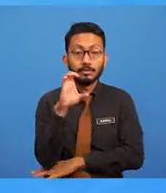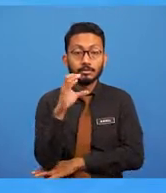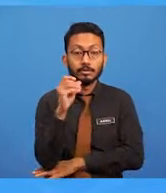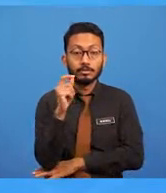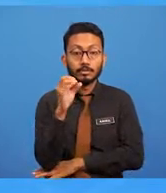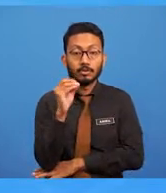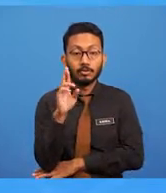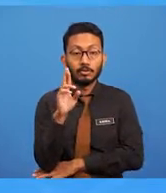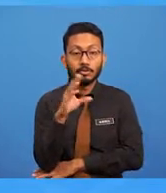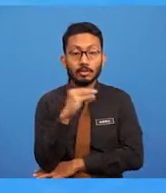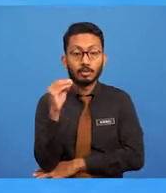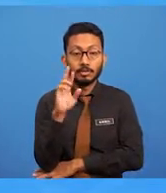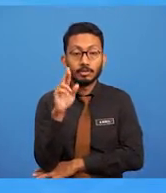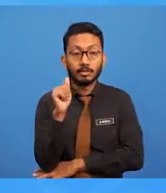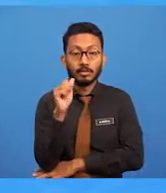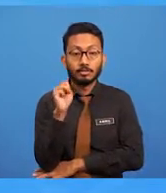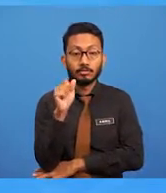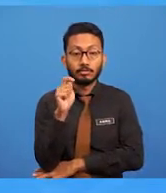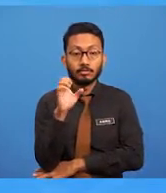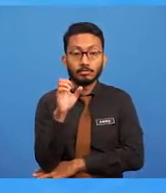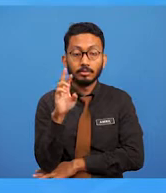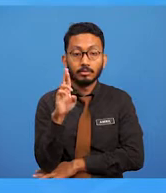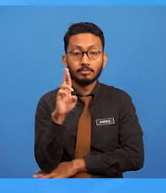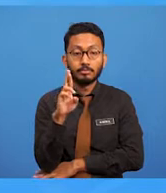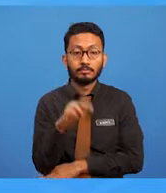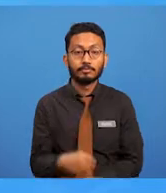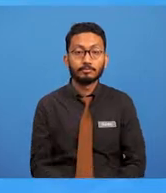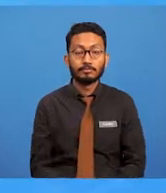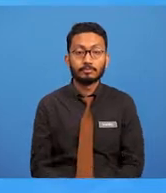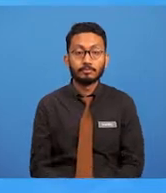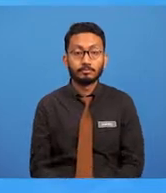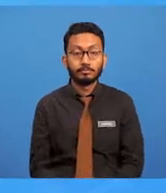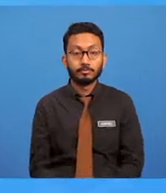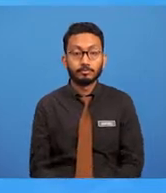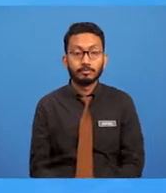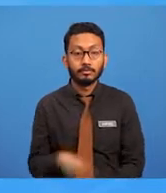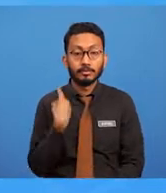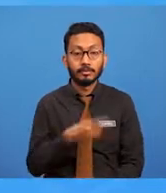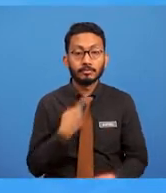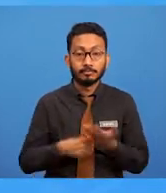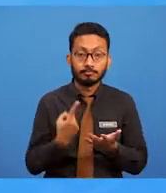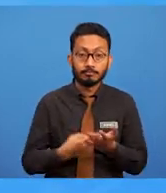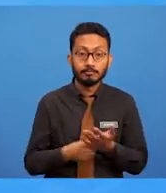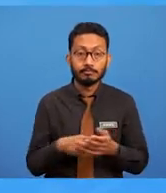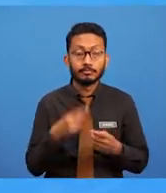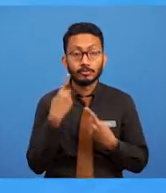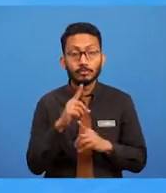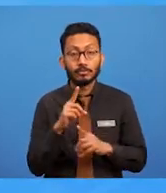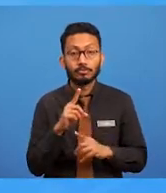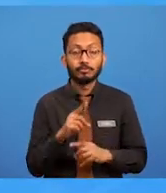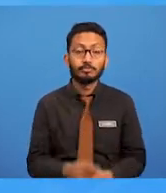rastu. apa jawapannya? Kita bincang. Yang pertama,